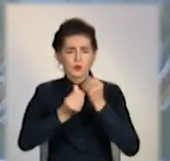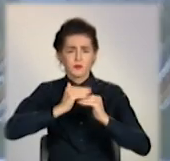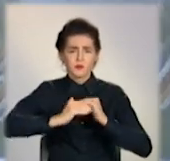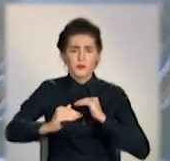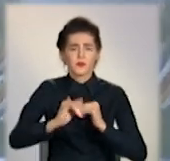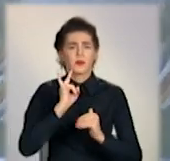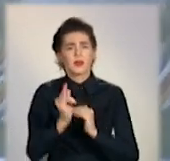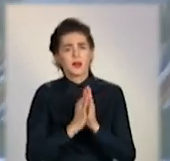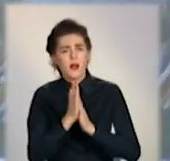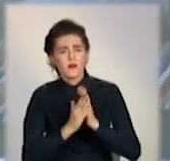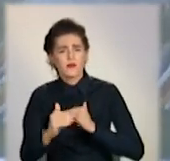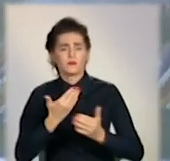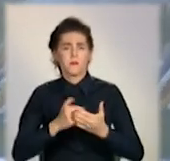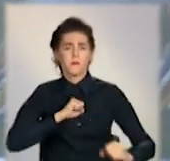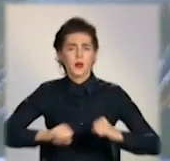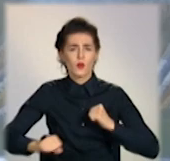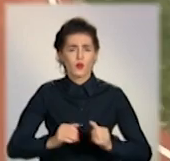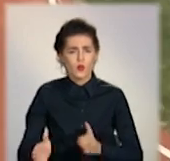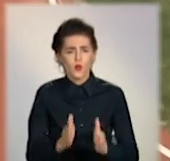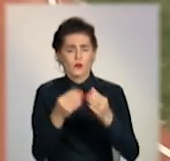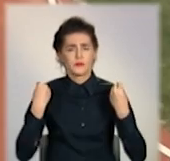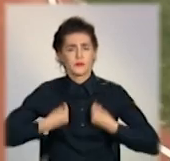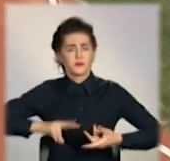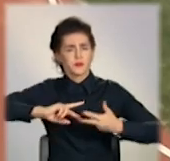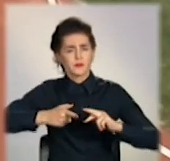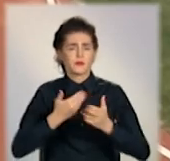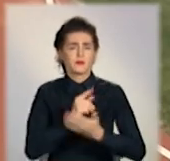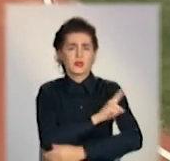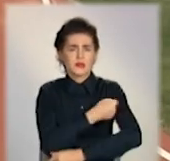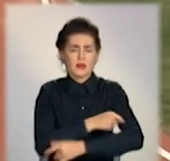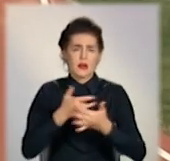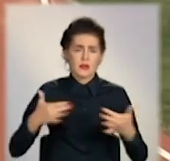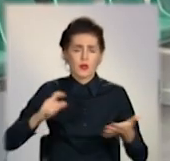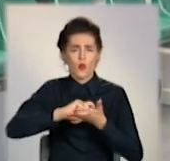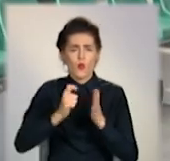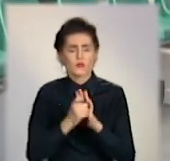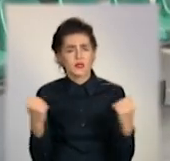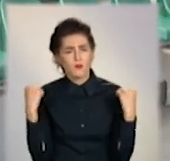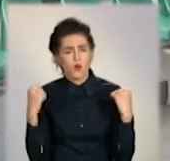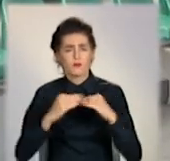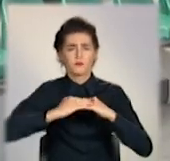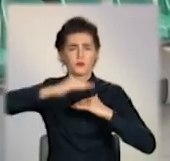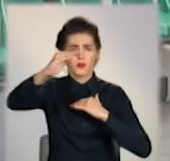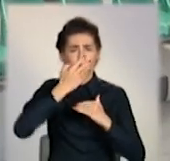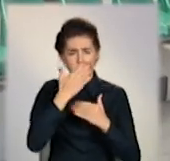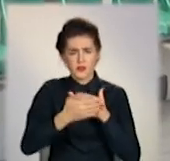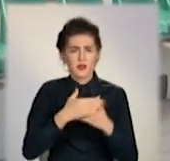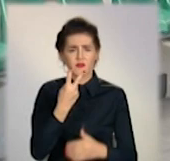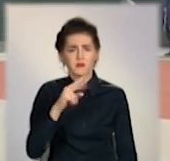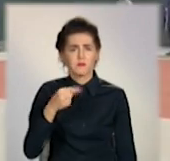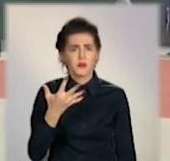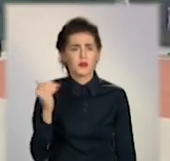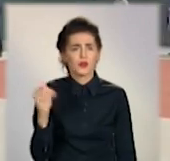обладнали бігові доріжки, роздягальні та санітарні кімнати для спортсменів. Трибуни вміщують 2,5 тисячі